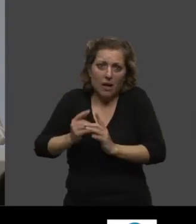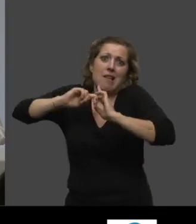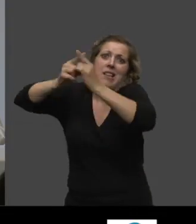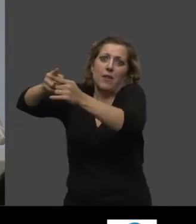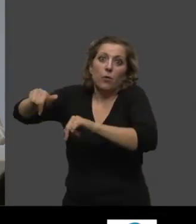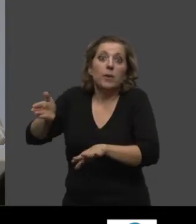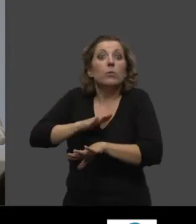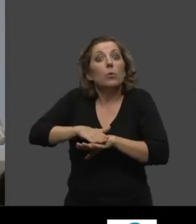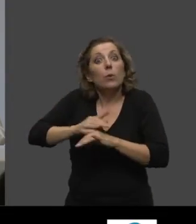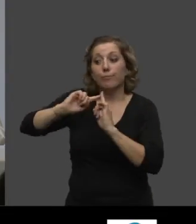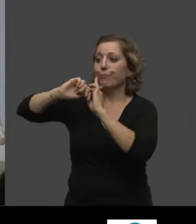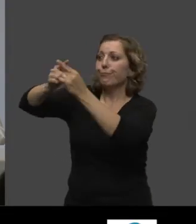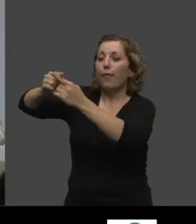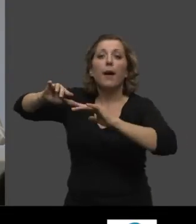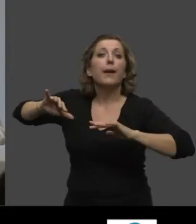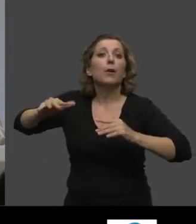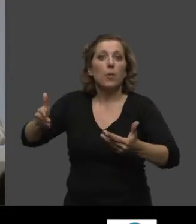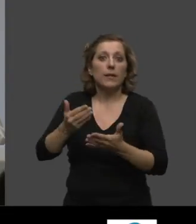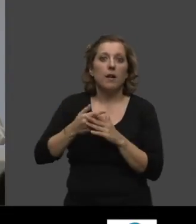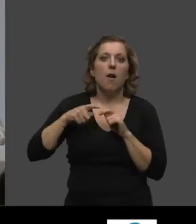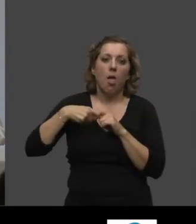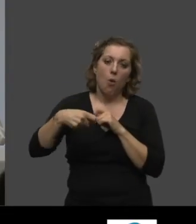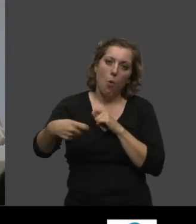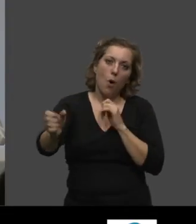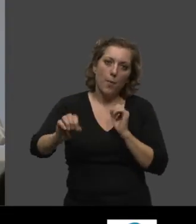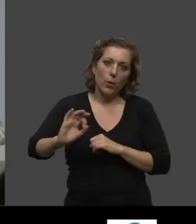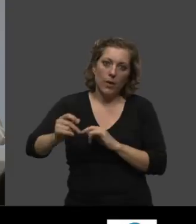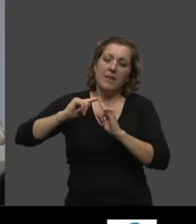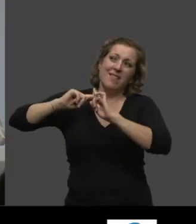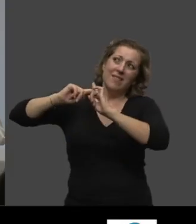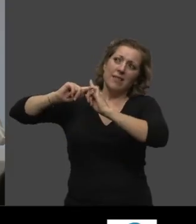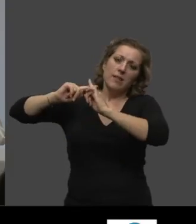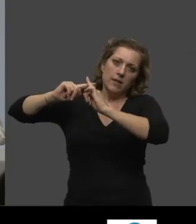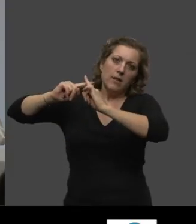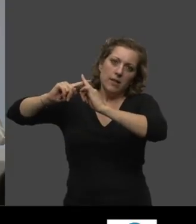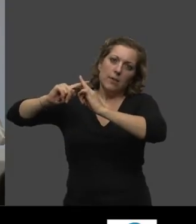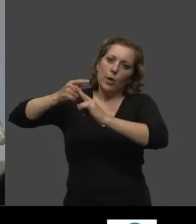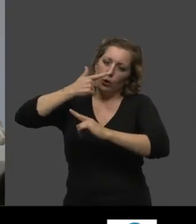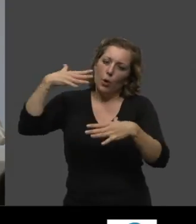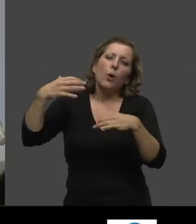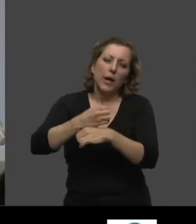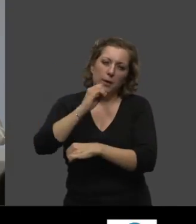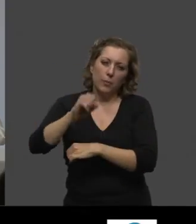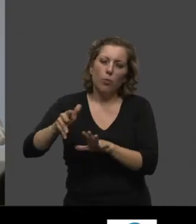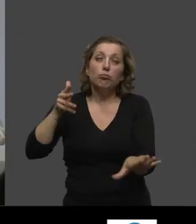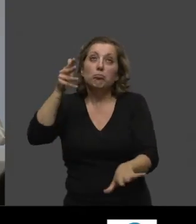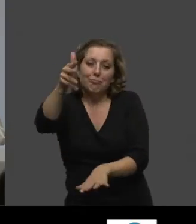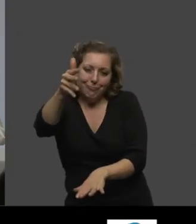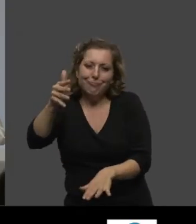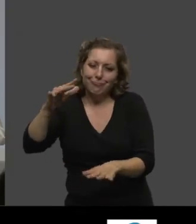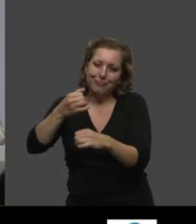convaincre les gens ? Donc, c'est un travail de longue haleine. Mais je pense que nous y parviendrons un jour.